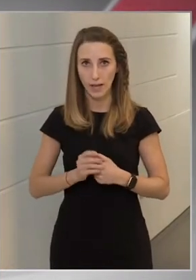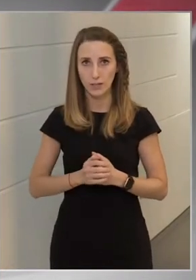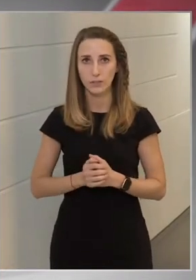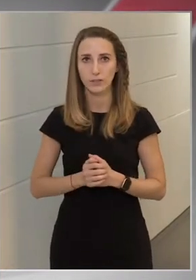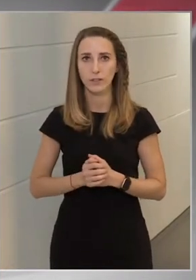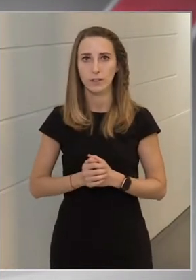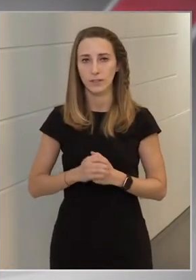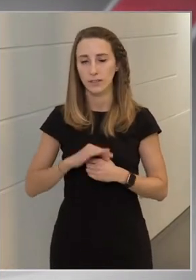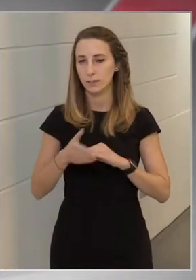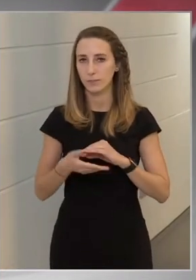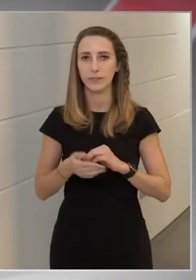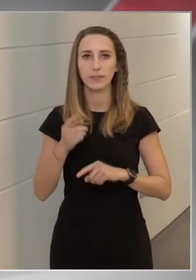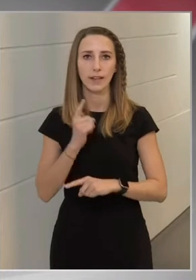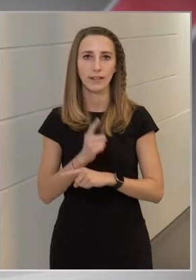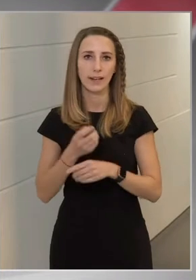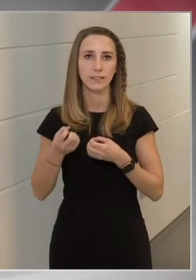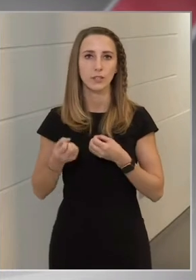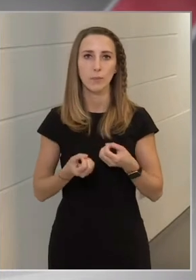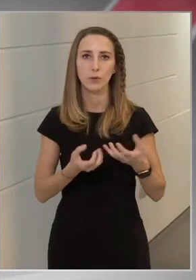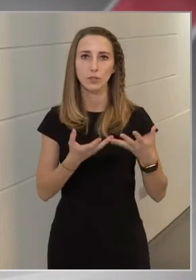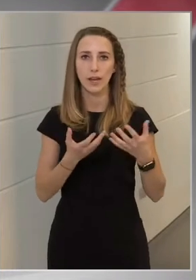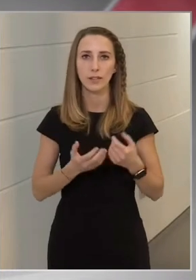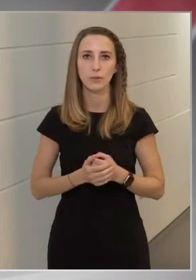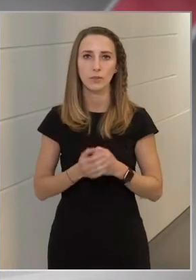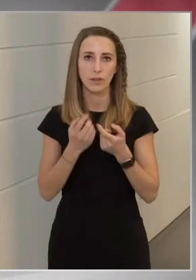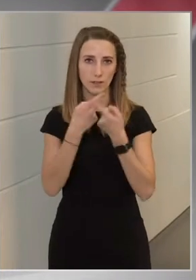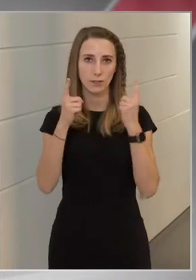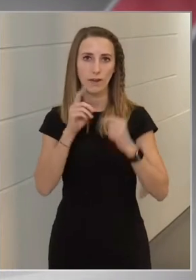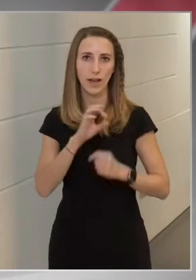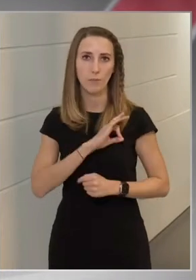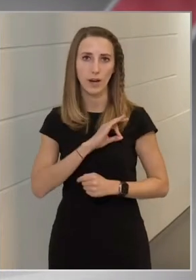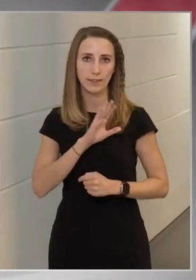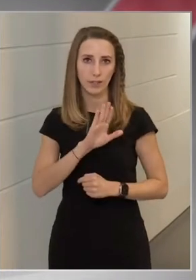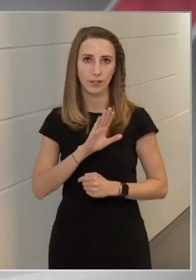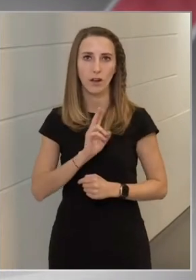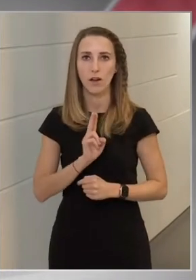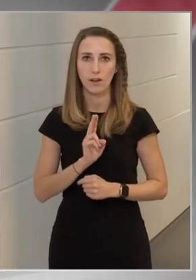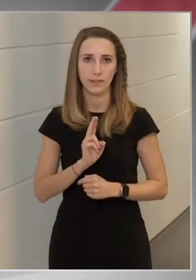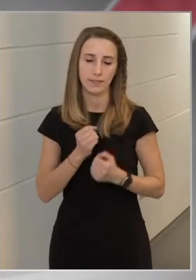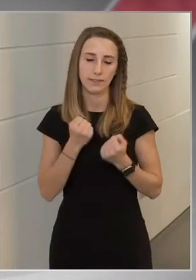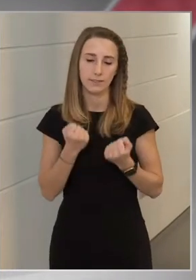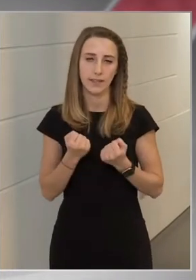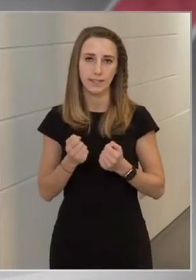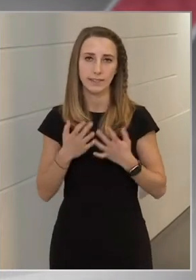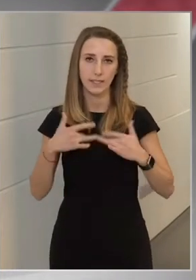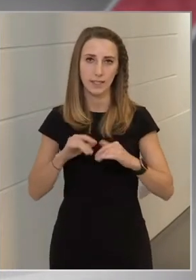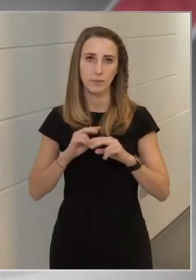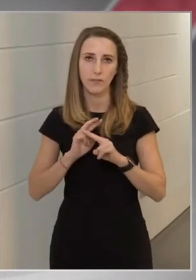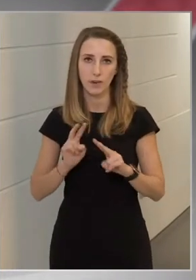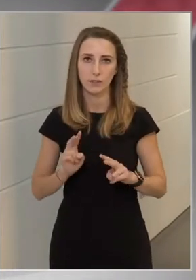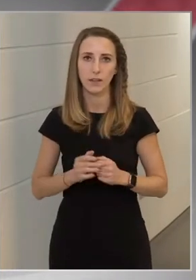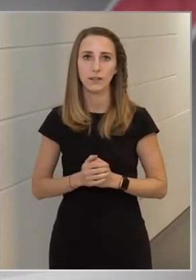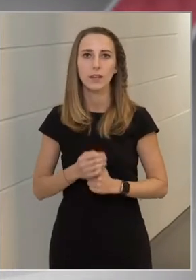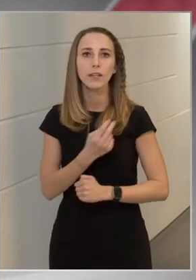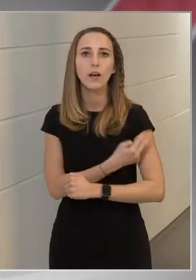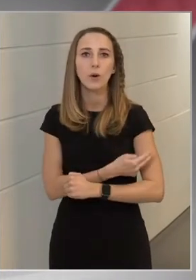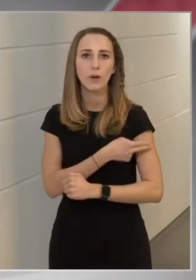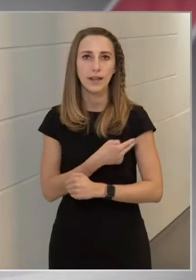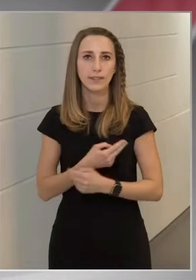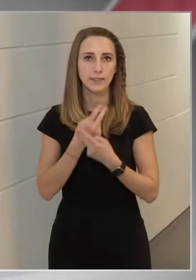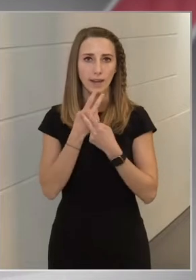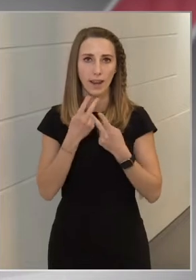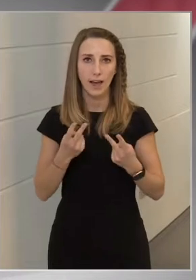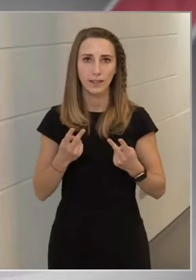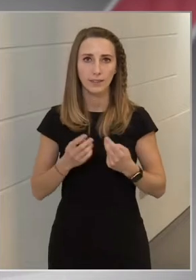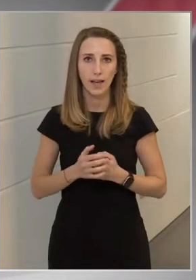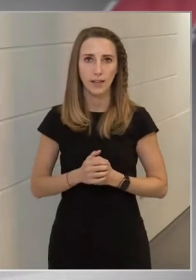azt mind rendelkezésére bocsájtjuk a szlovák barátainknak, akik kétségkívül nehéz helyzetben vannak, és a kórházi ellátás